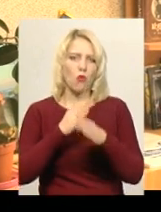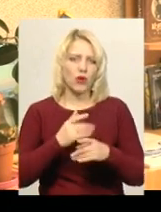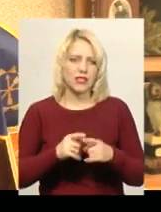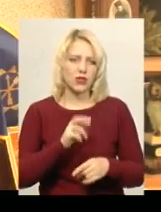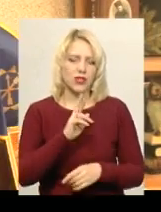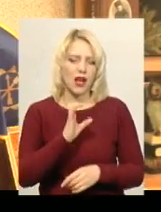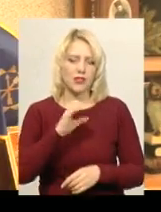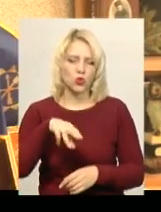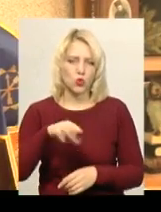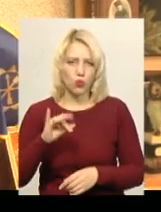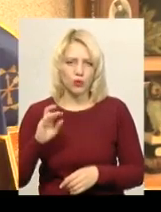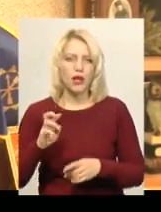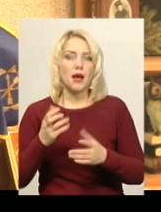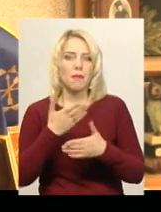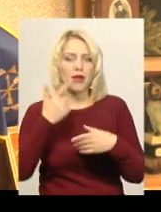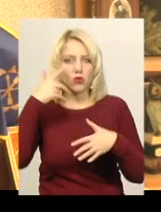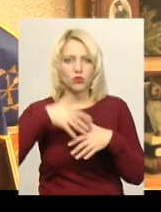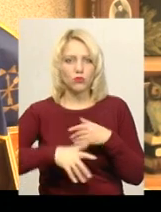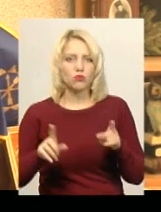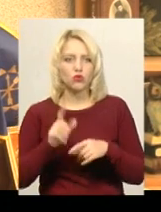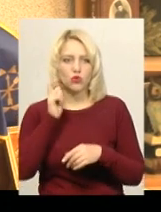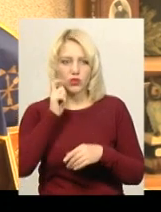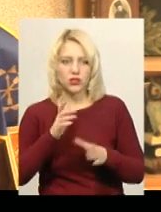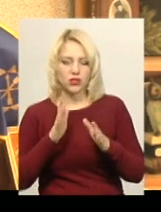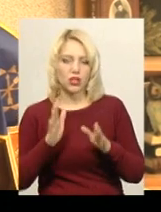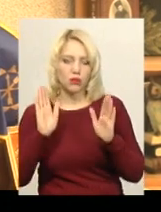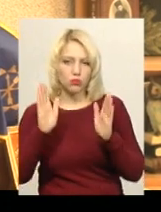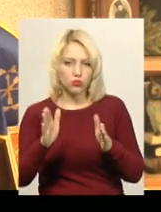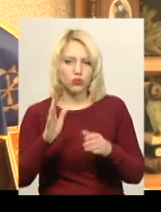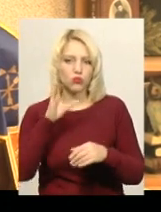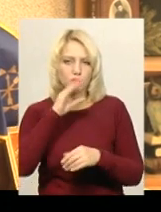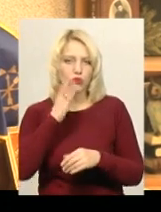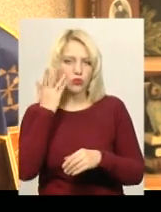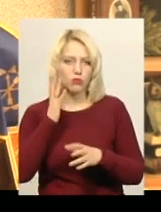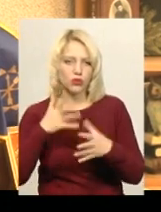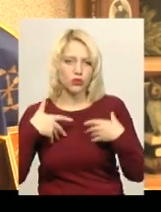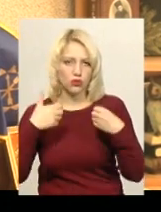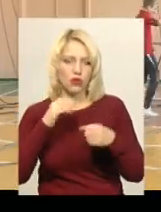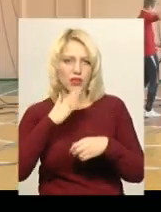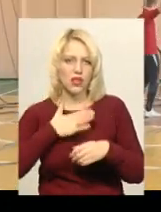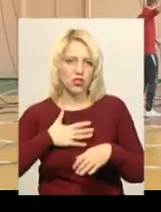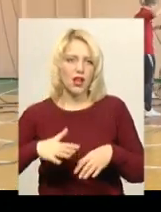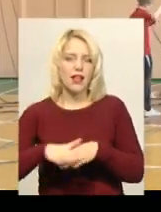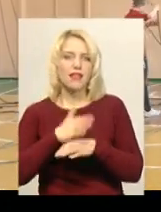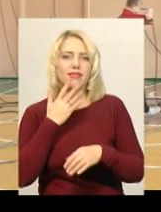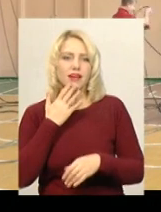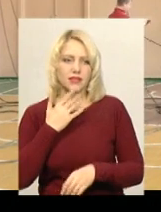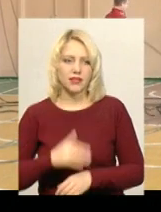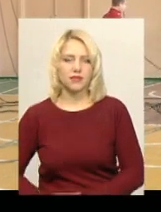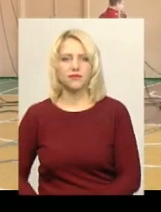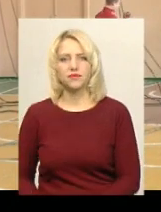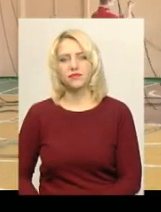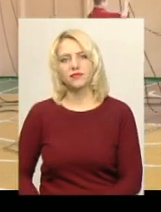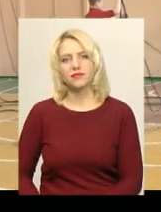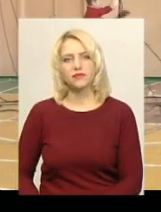Ястребовим. Ми розуміємо, що Україна тільки тоді буде успішною, коли буде здорова наша нація. Леся Боровець, Юрий